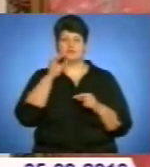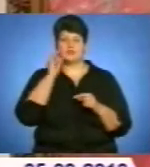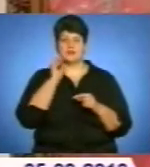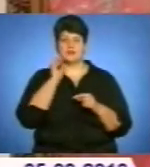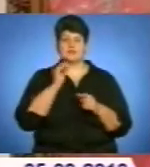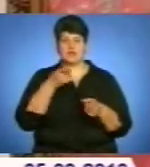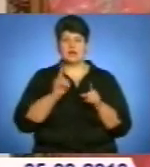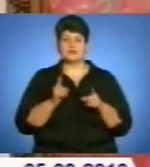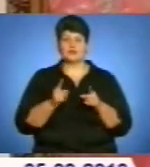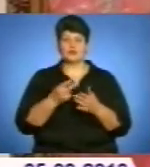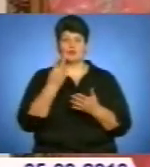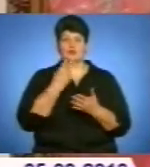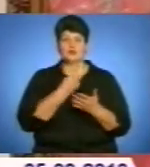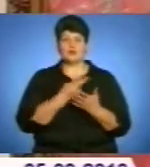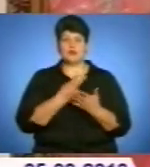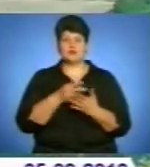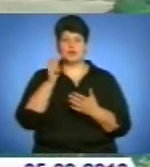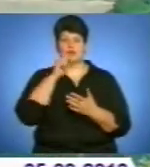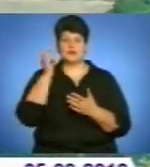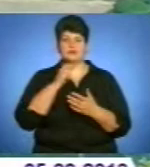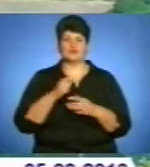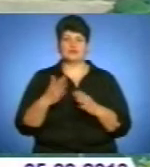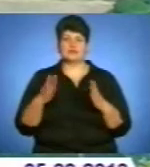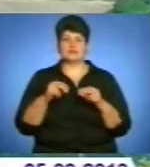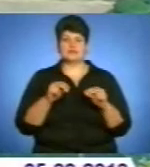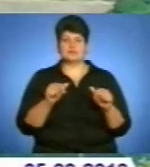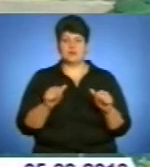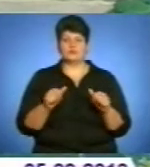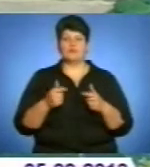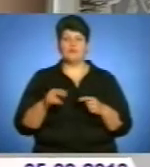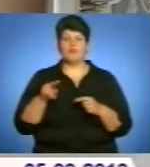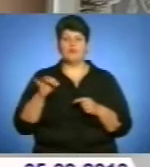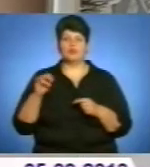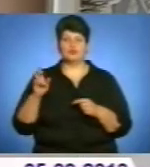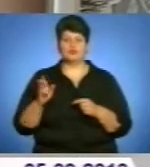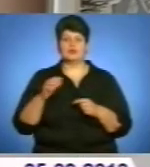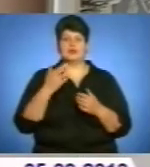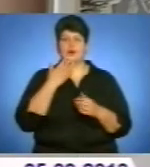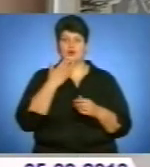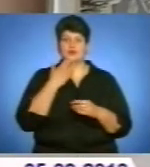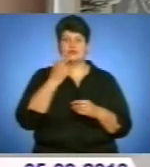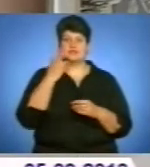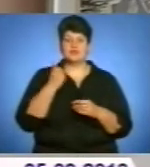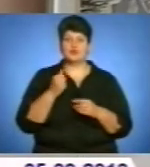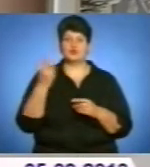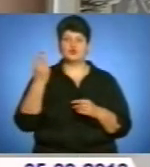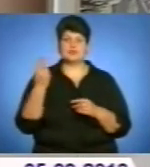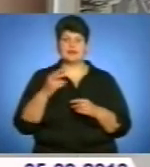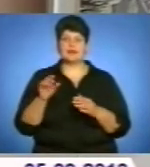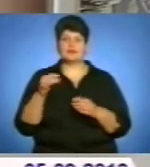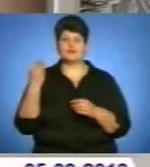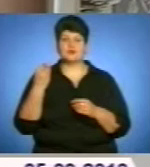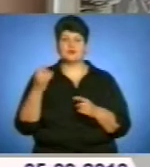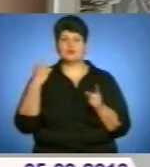реалістичними зображеннями краєвидів рідної землі, побутою народних звичаїв, портретні роботи, сюжетно-історичні твори, а